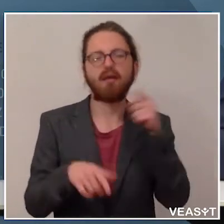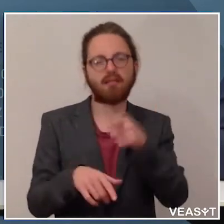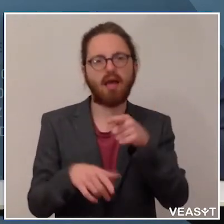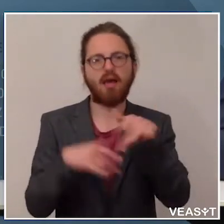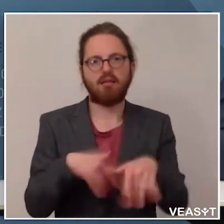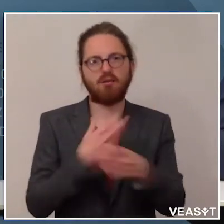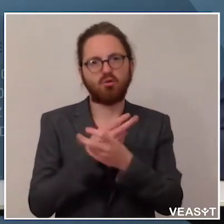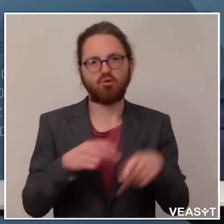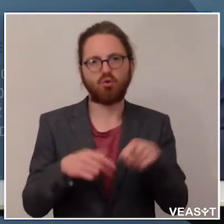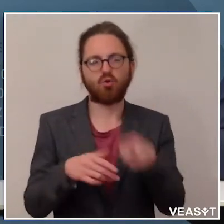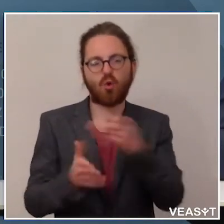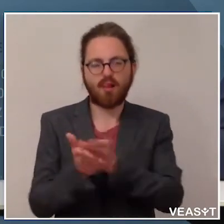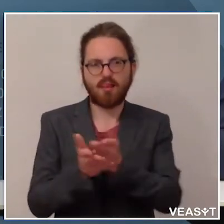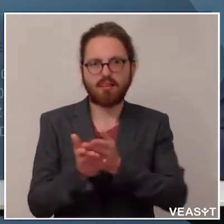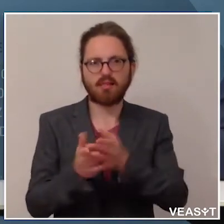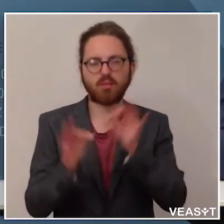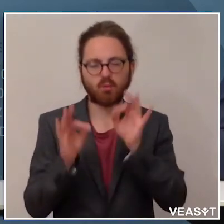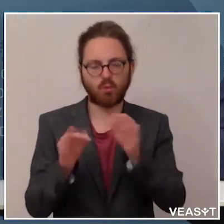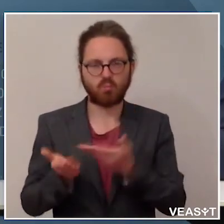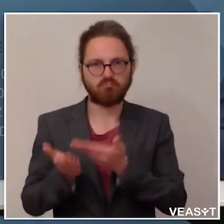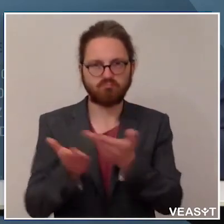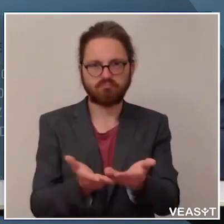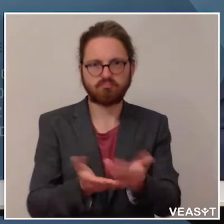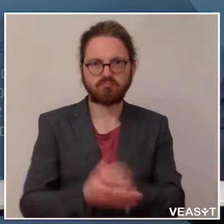Dienste dementsprechend auch zur Verfügung stehen werden.